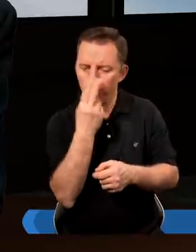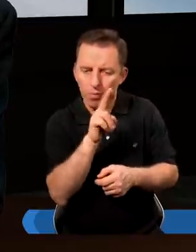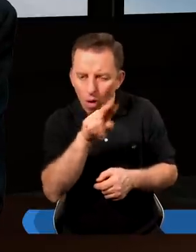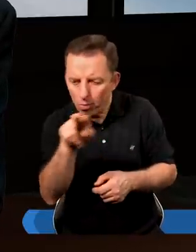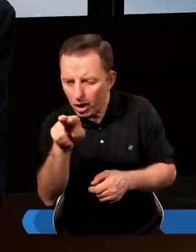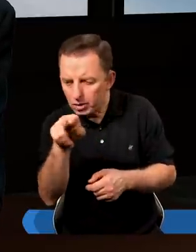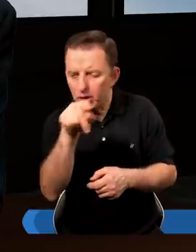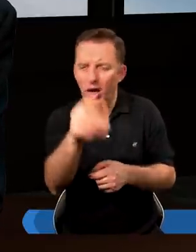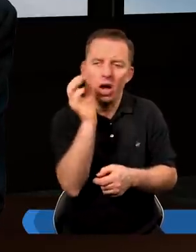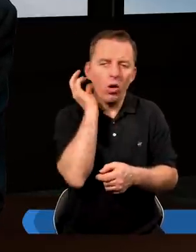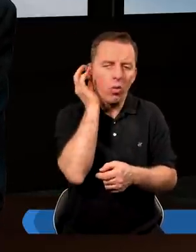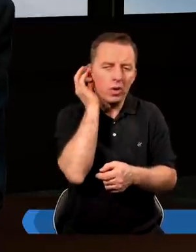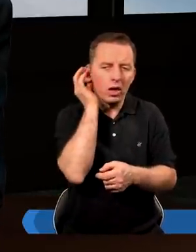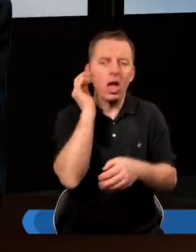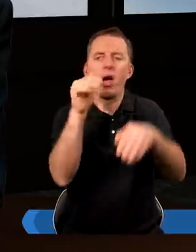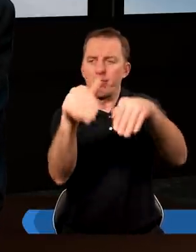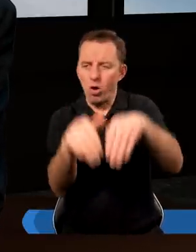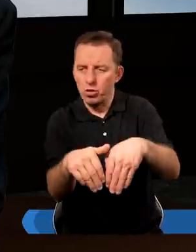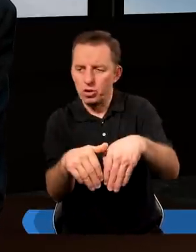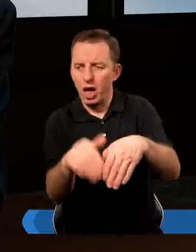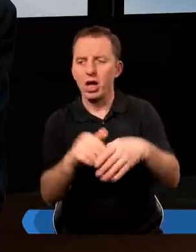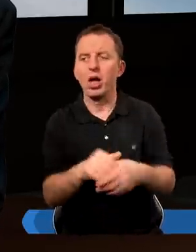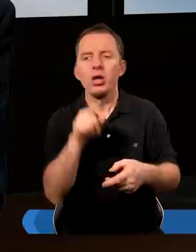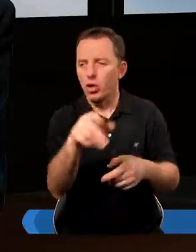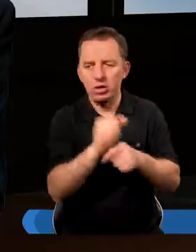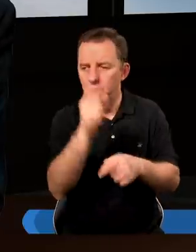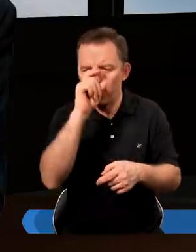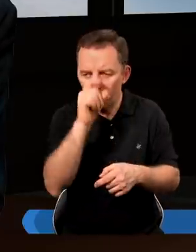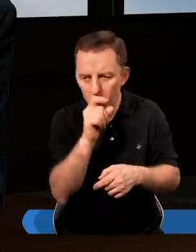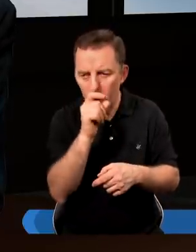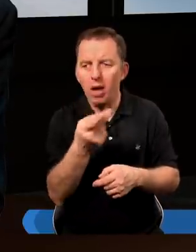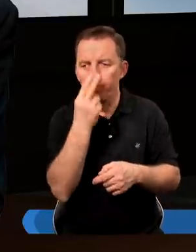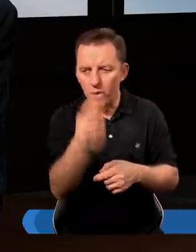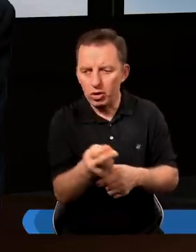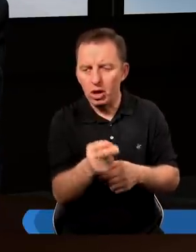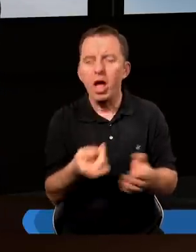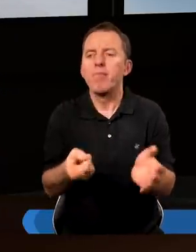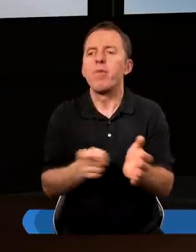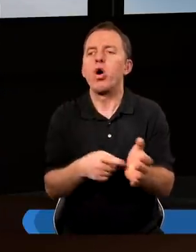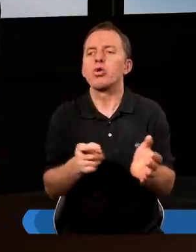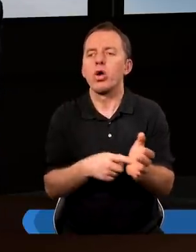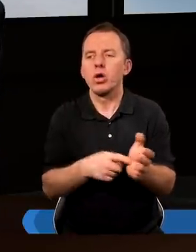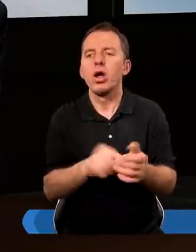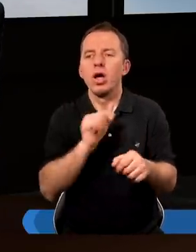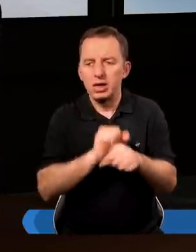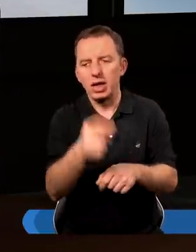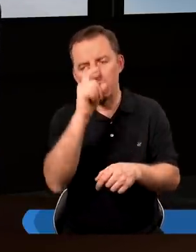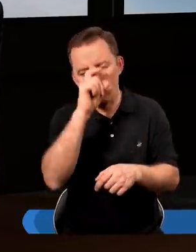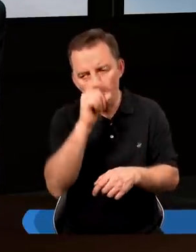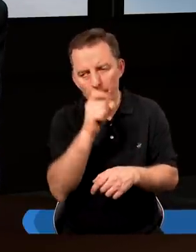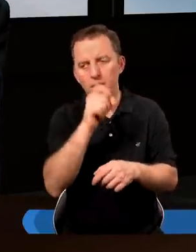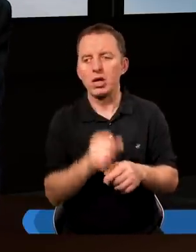popatrzeć na kobietę można i to nie jest złem, ale popatrzeć porządliwie jest